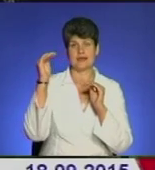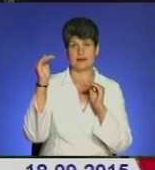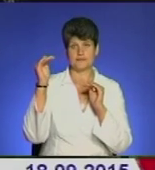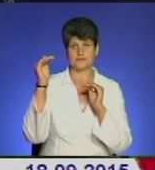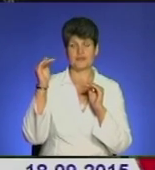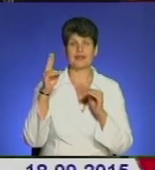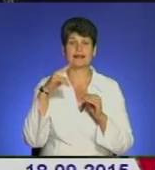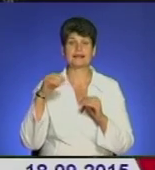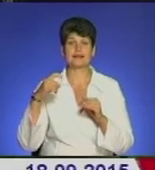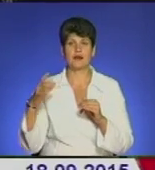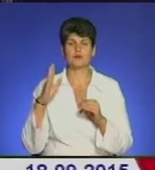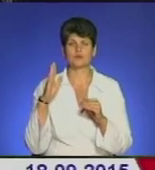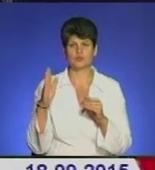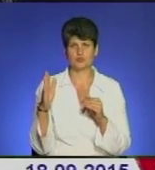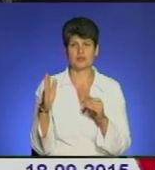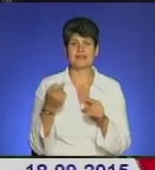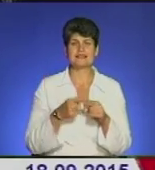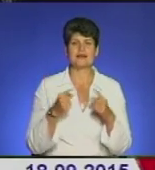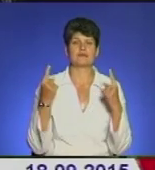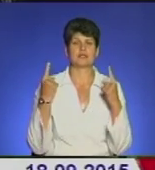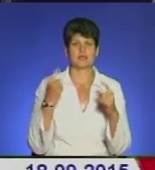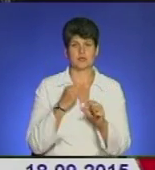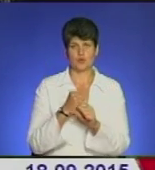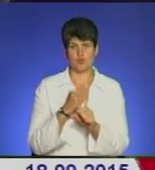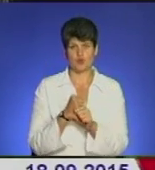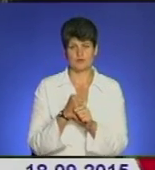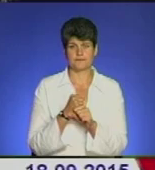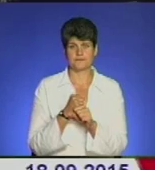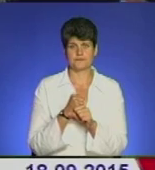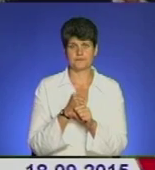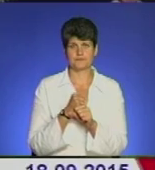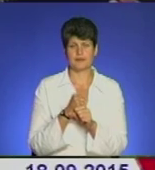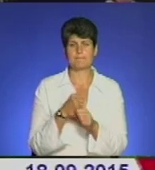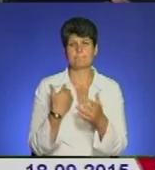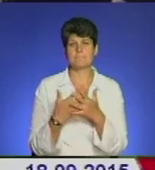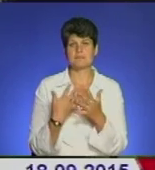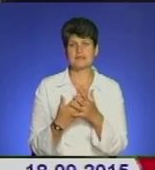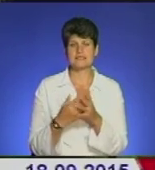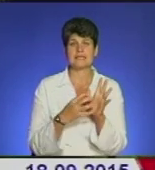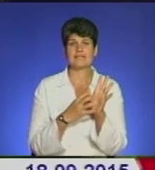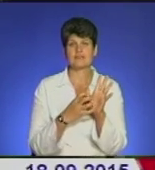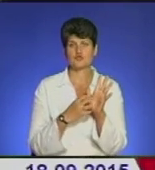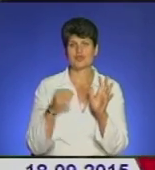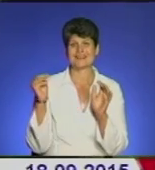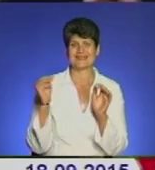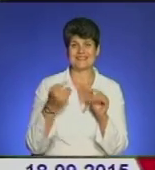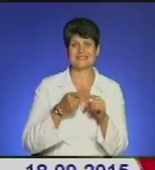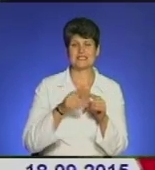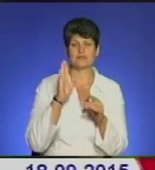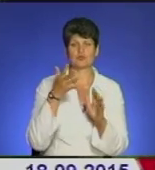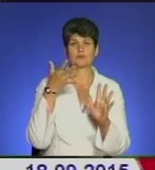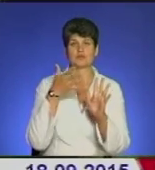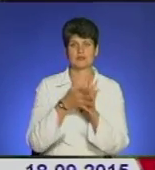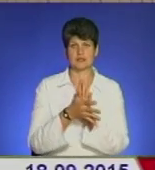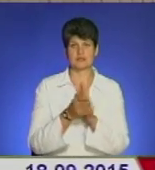дах буде на нього. Це великі роботи. І приблизно біля 900 тисяч на це піде, іменно на ці